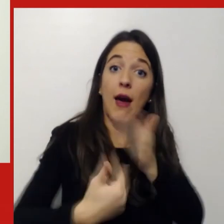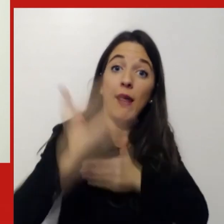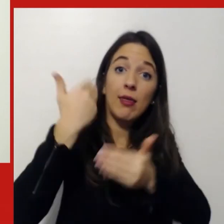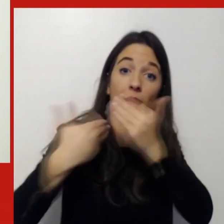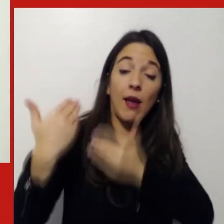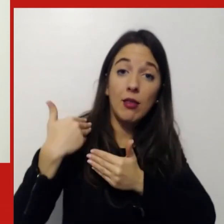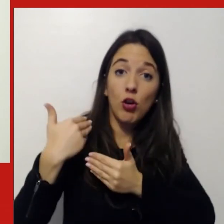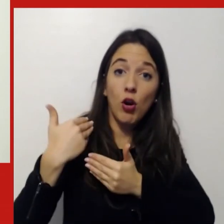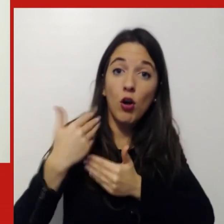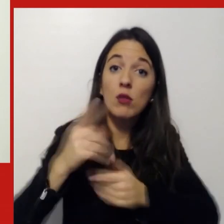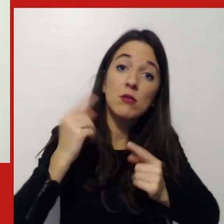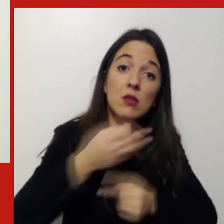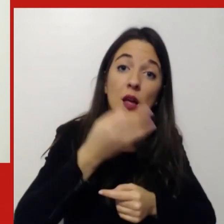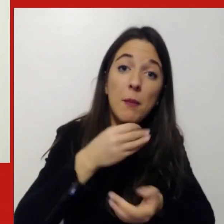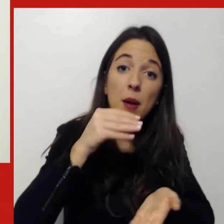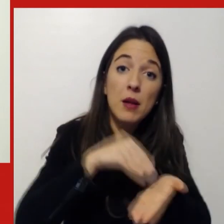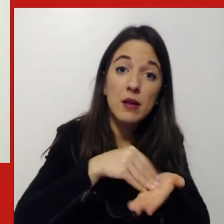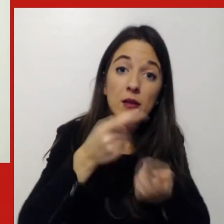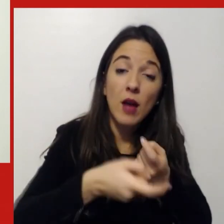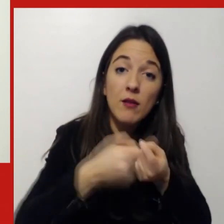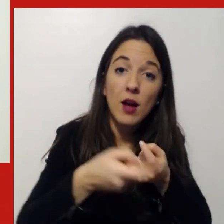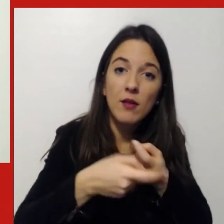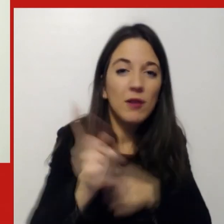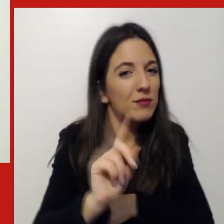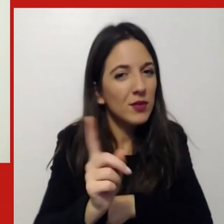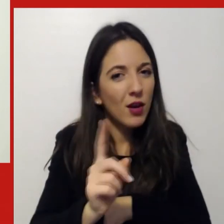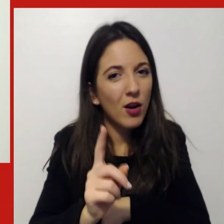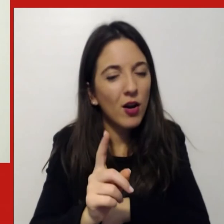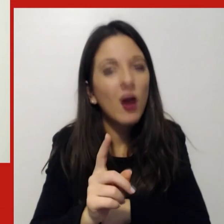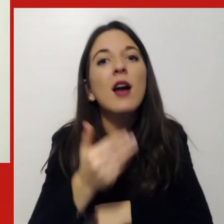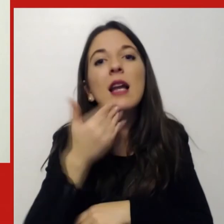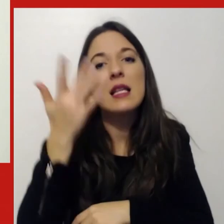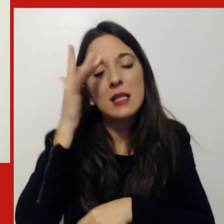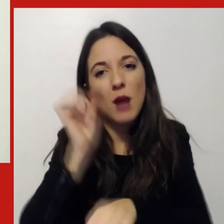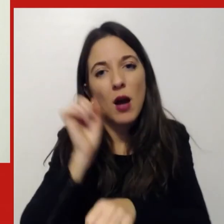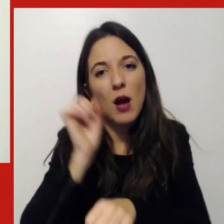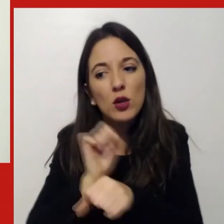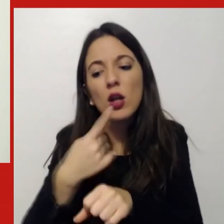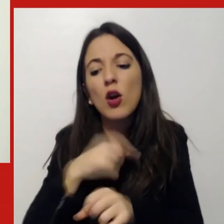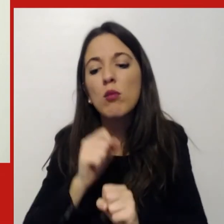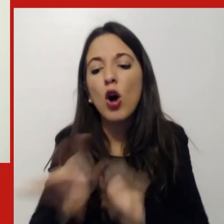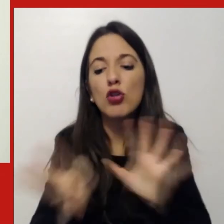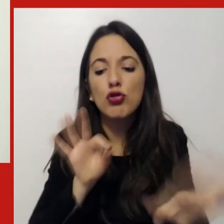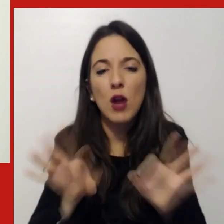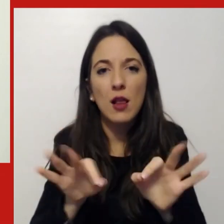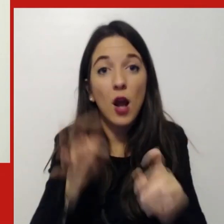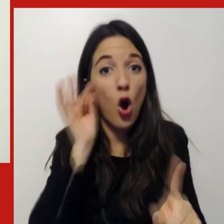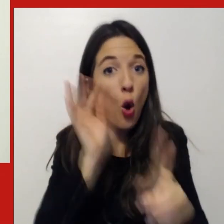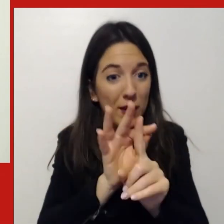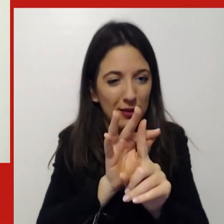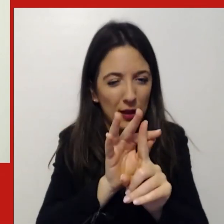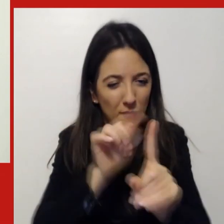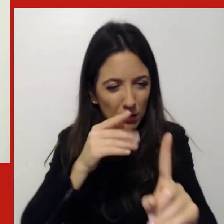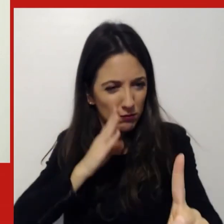è proprio la possibilità di scegliere di lavorare per obiettivi potendo scegliere i luoghi migliori